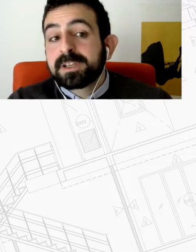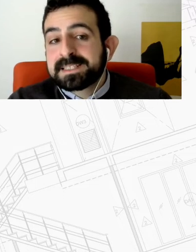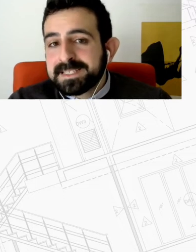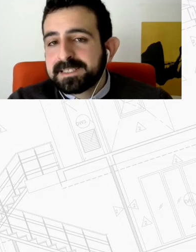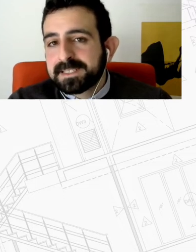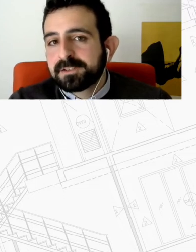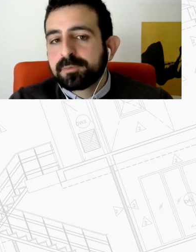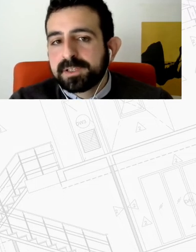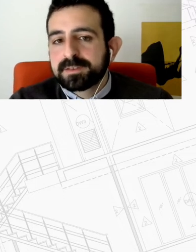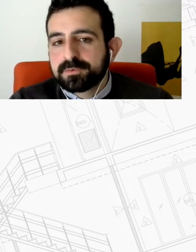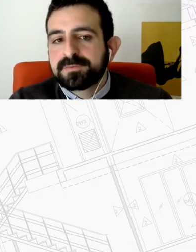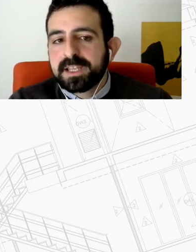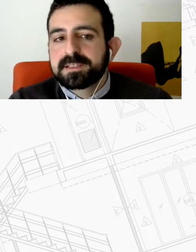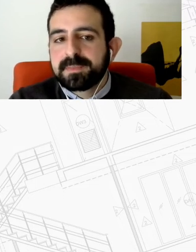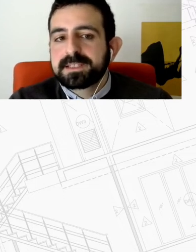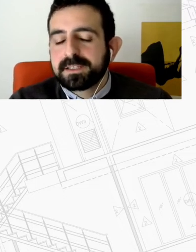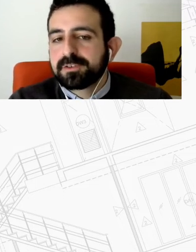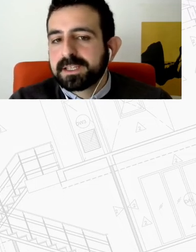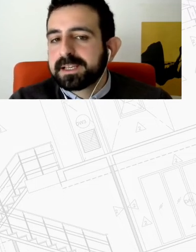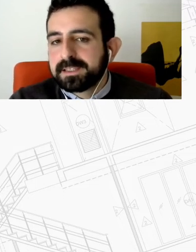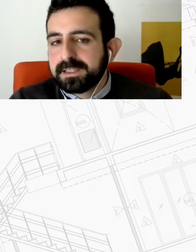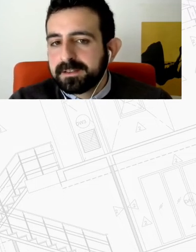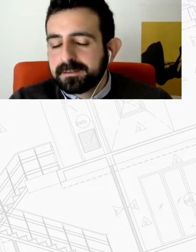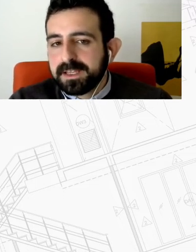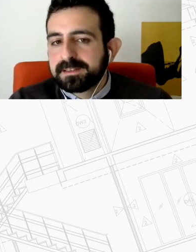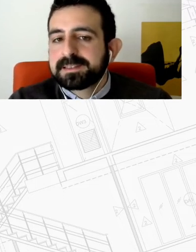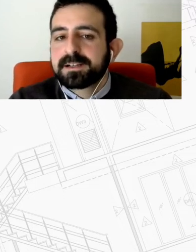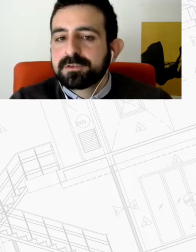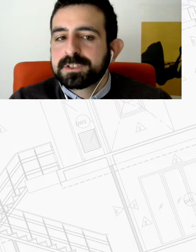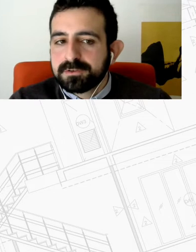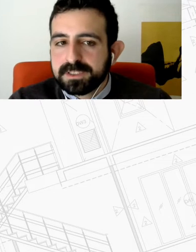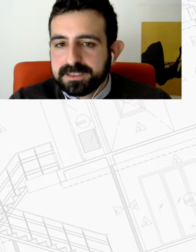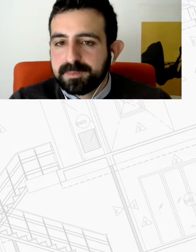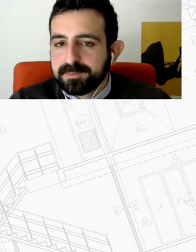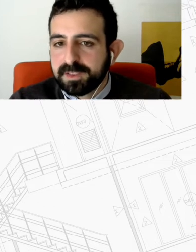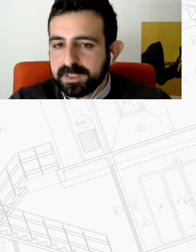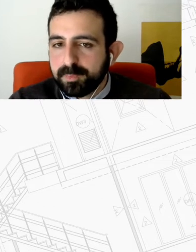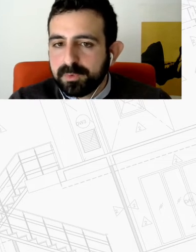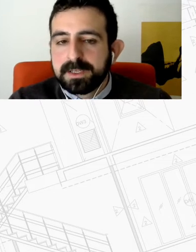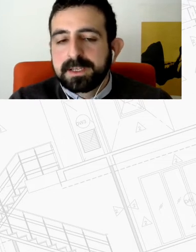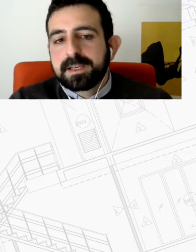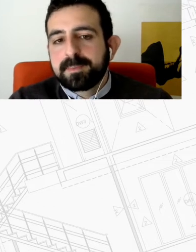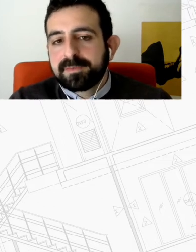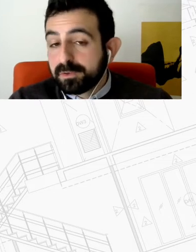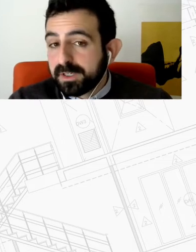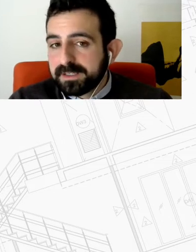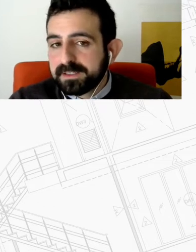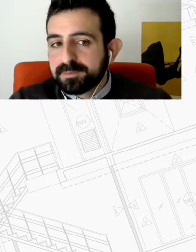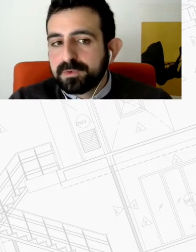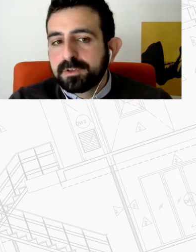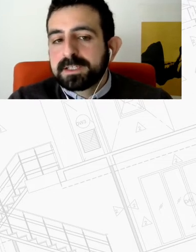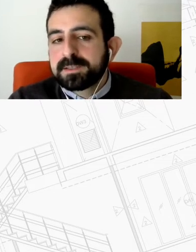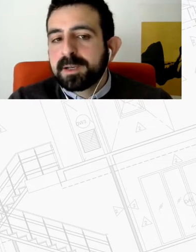το 60% του πληθυσμού της Βιέννης μένει σε κοινωνική κατοικία έχει 420.000 διαμερίσματα περίπου με αυτό το